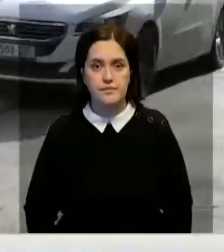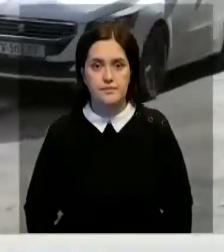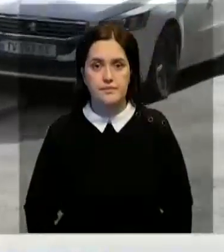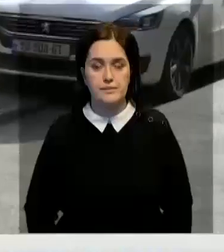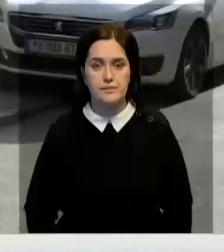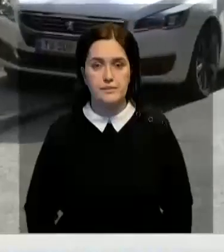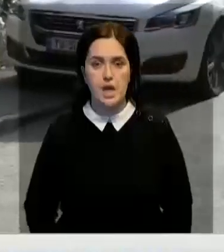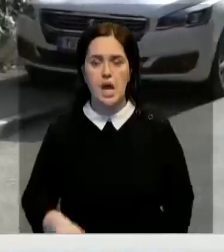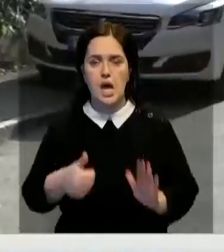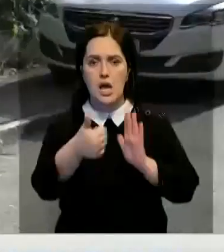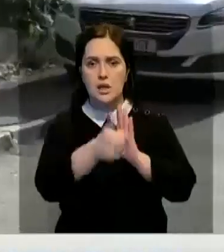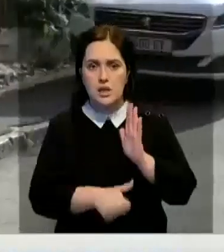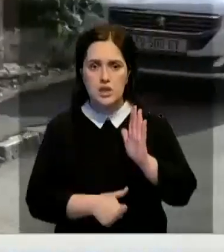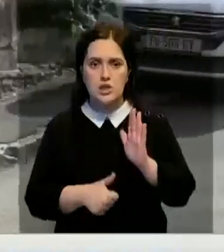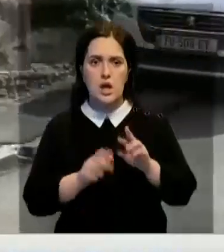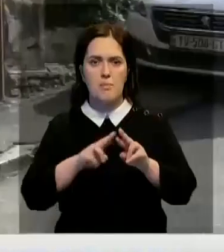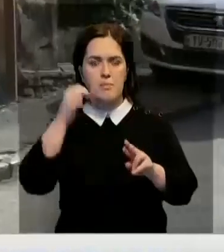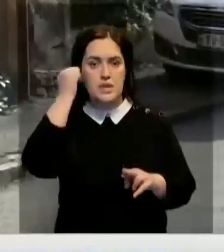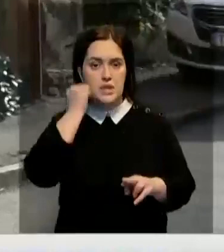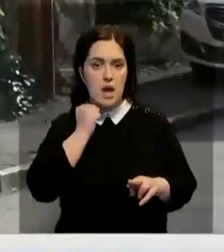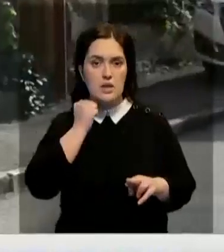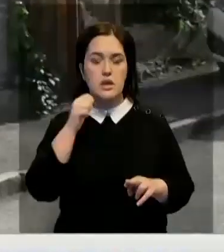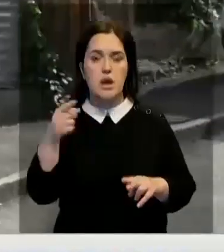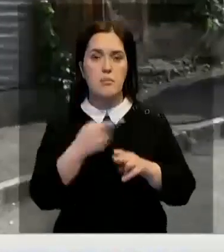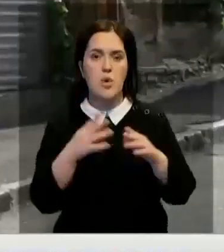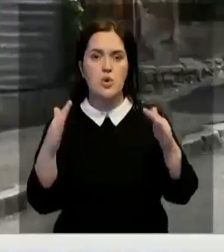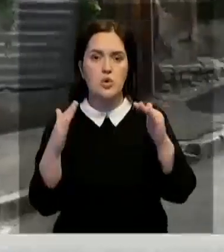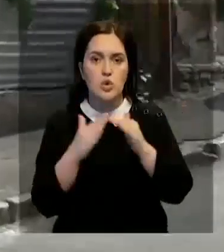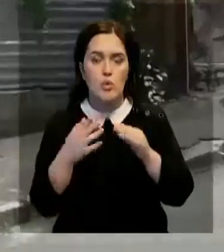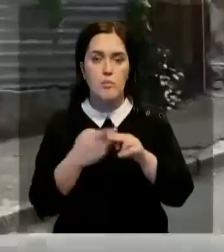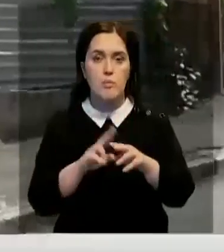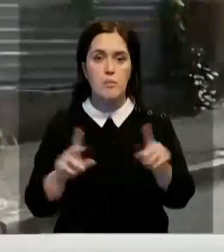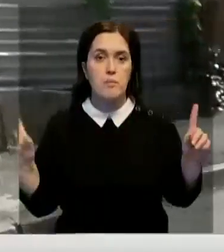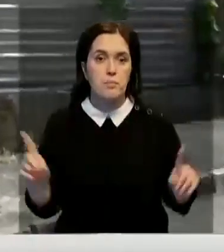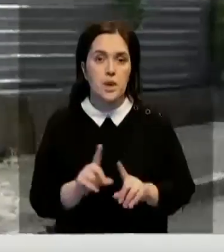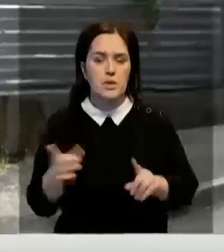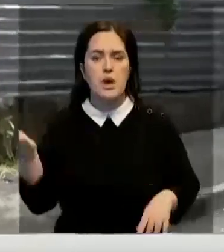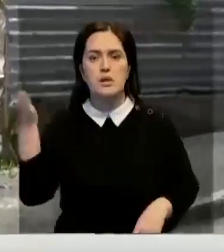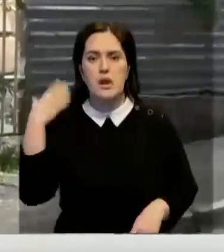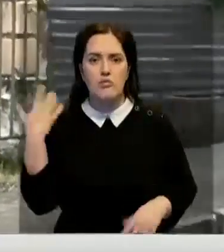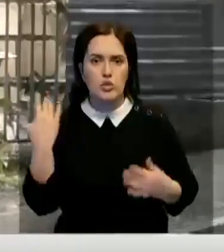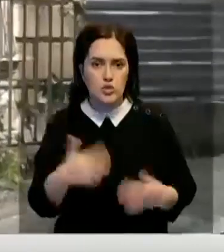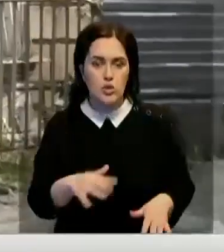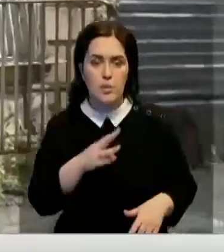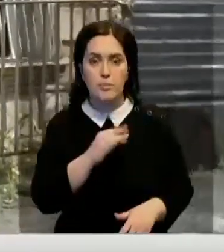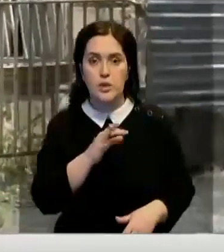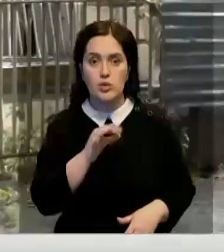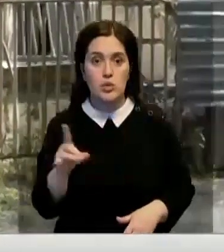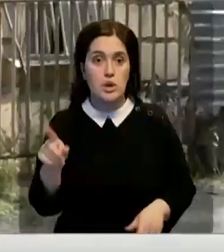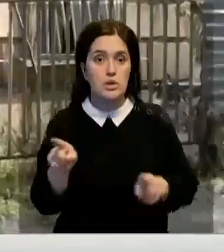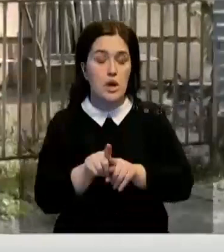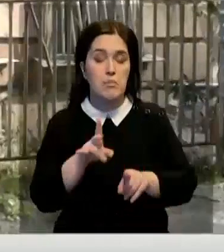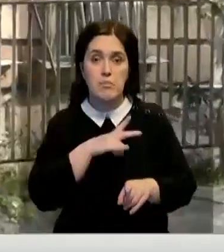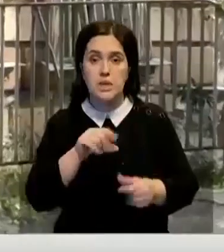Глубокие трещины, как старческие морщины, бороздят этот дом. Мелодии его давно уже в миноре. Но так было не всегда.